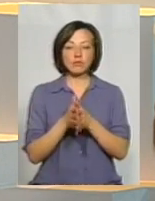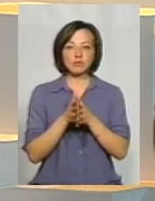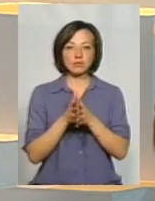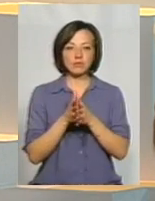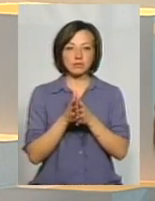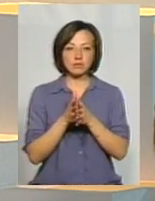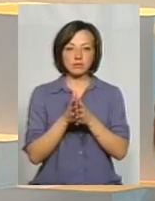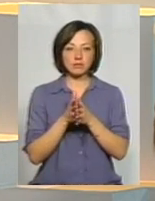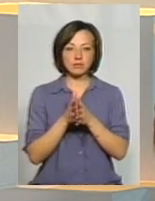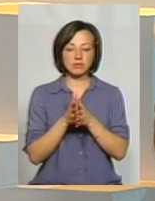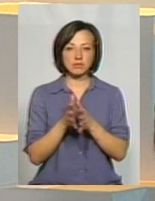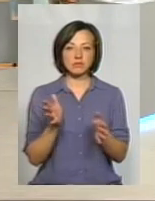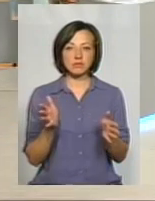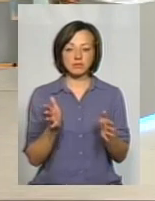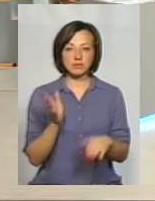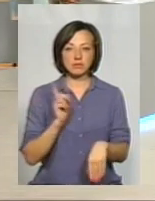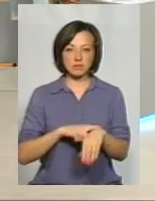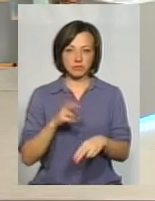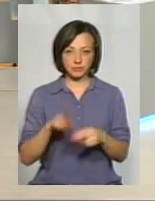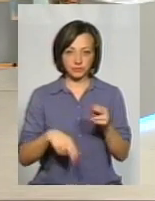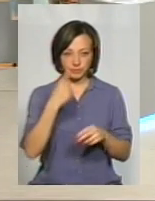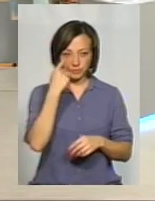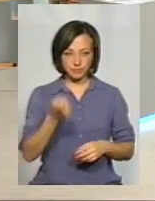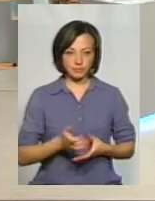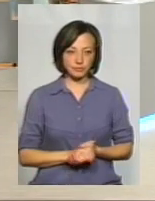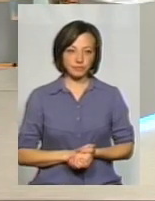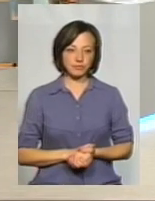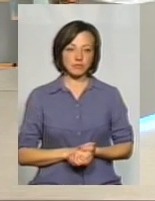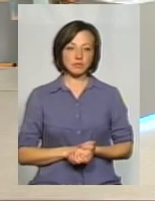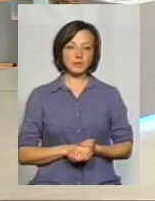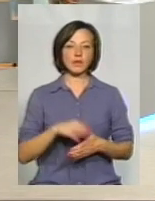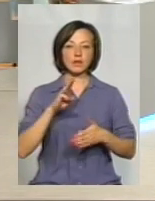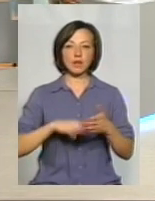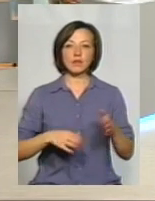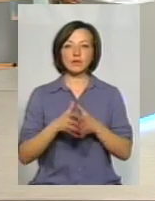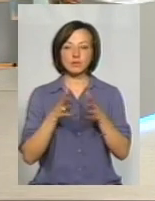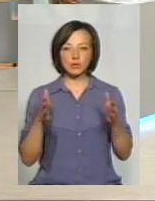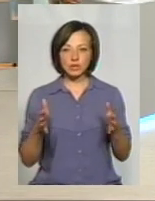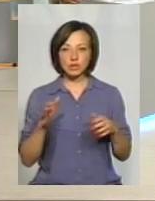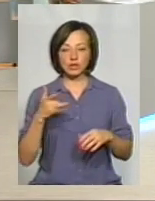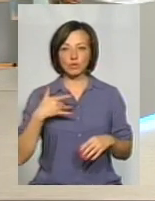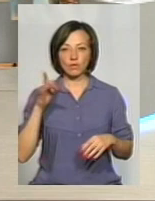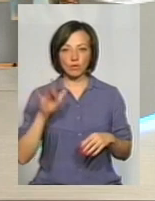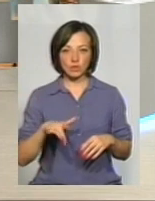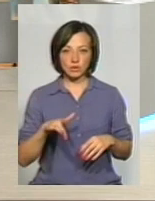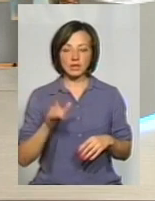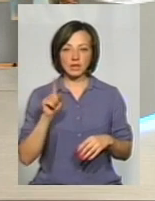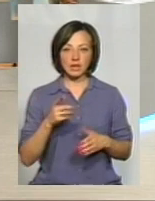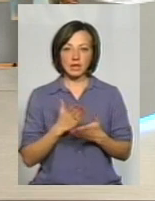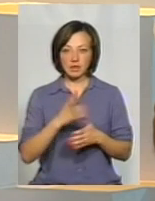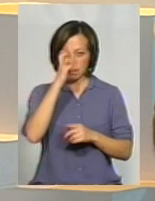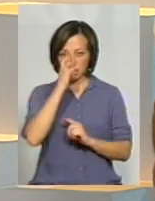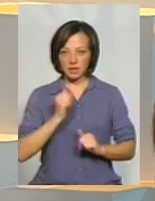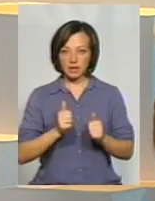більші і значно суворіші. Навіть є такі